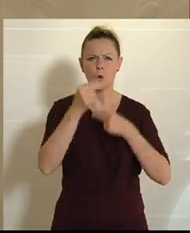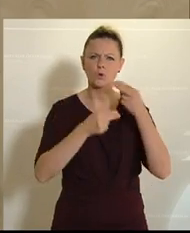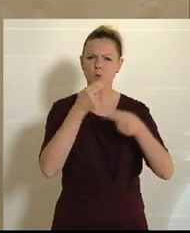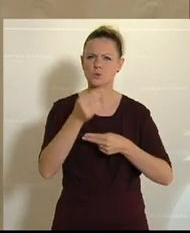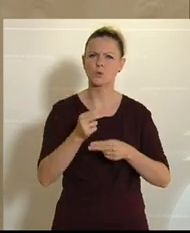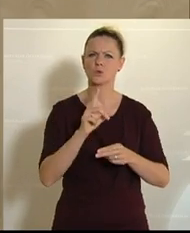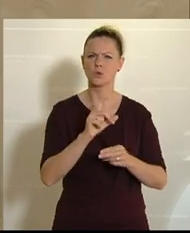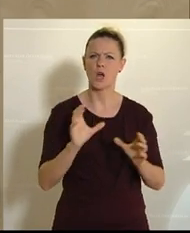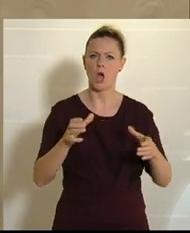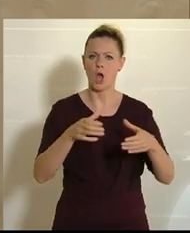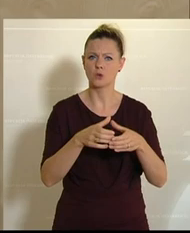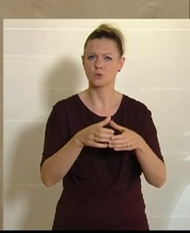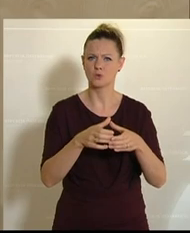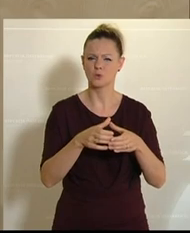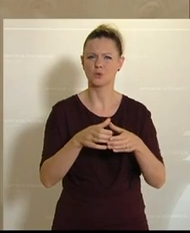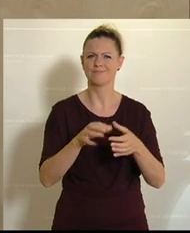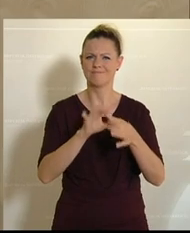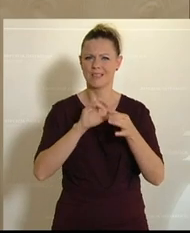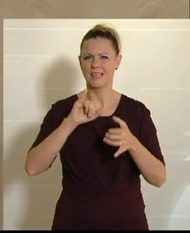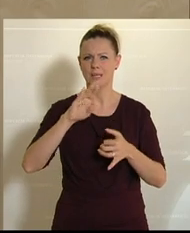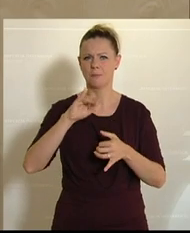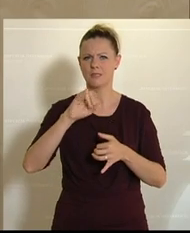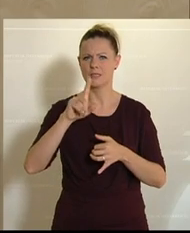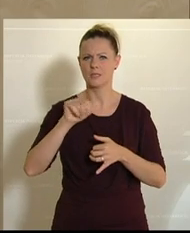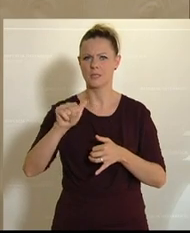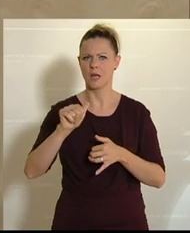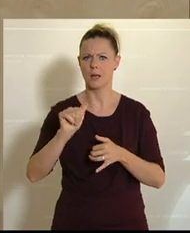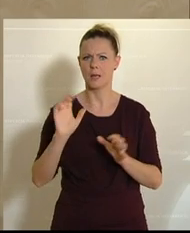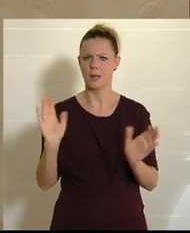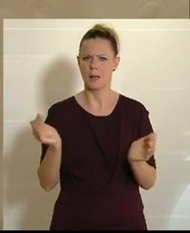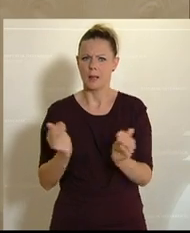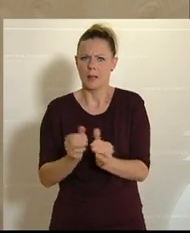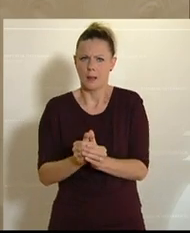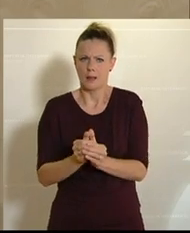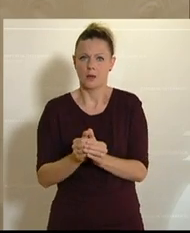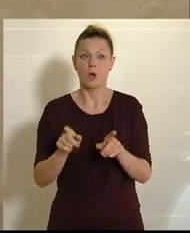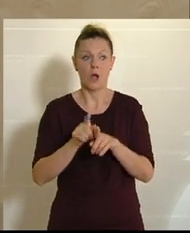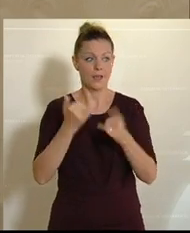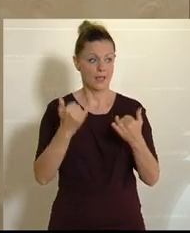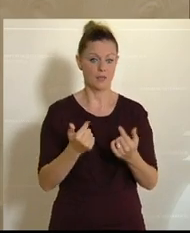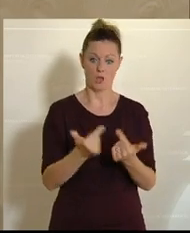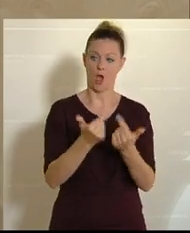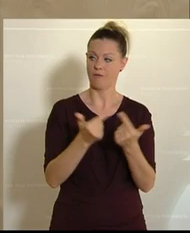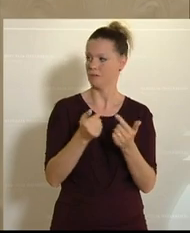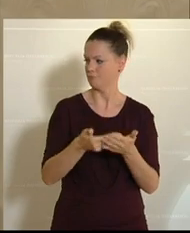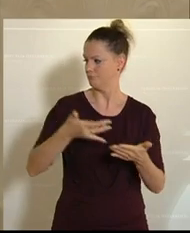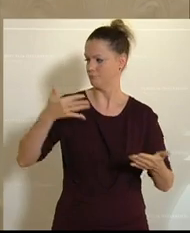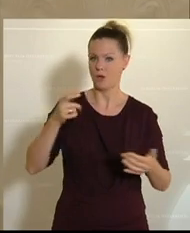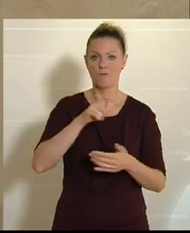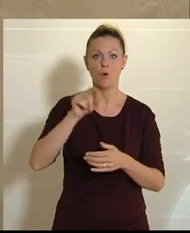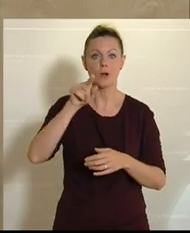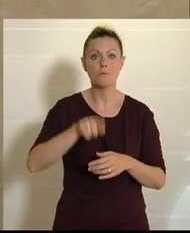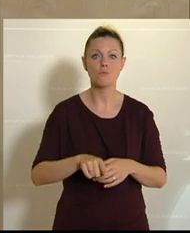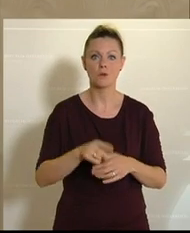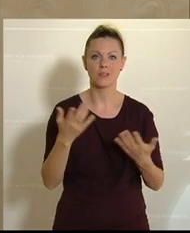zu Ibiza möglichst klein zu halten. Und jetzt, wenn es darum geht, aufzuklären, was in diesen letzten Wochen und Monaten